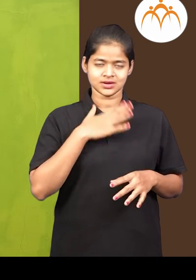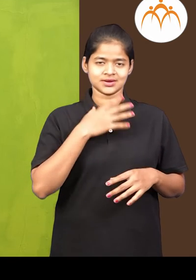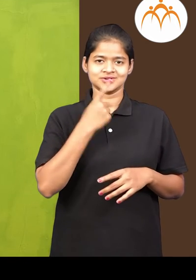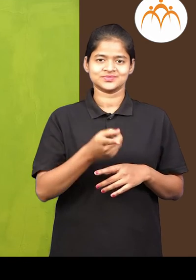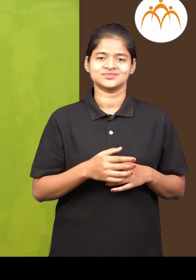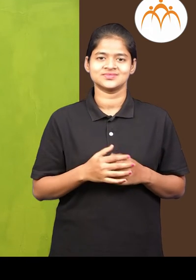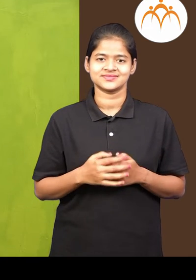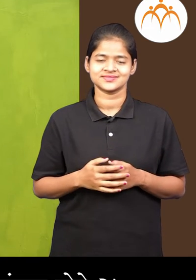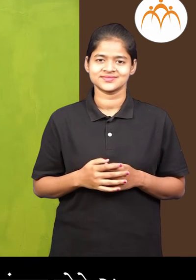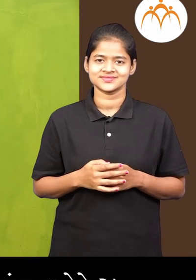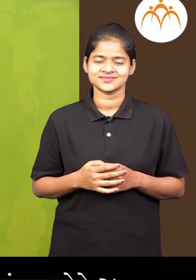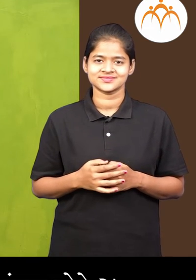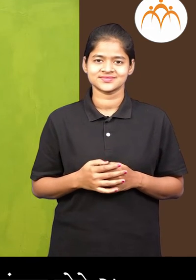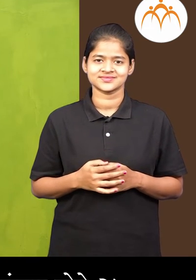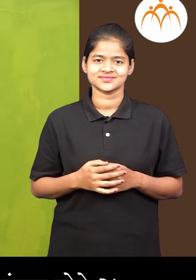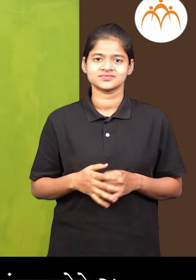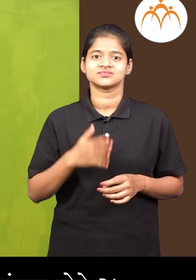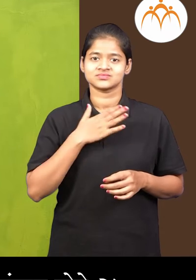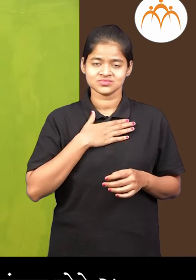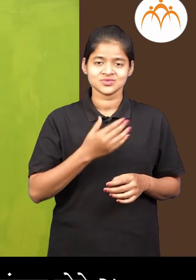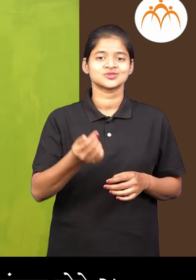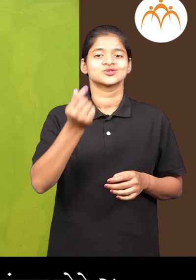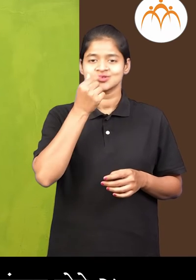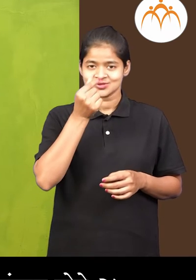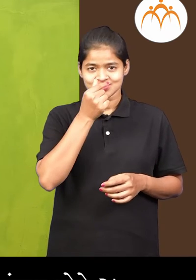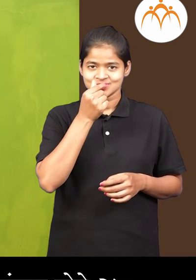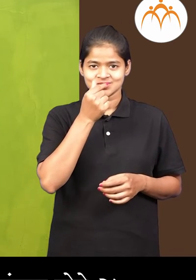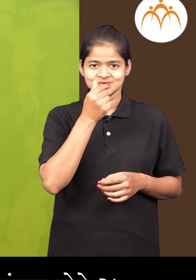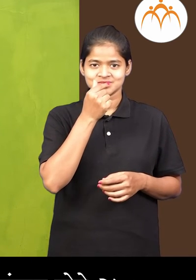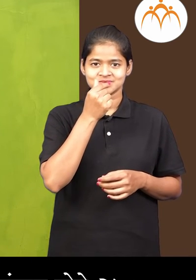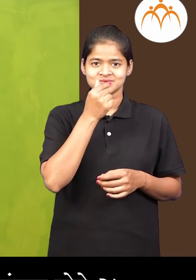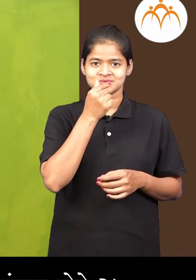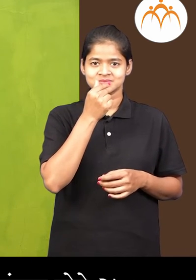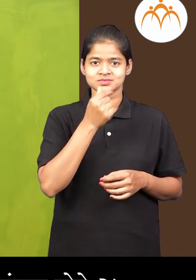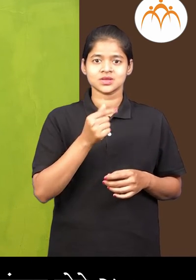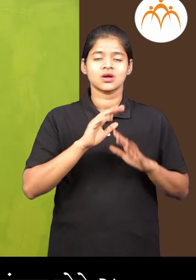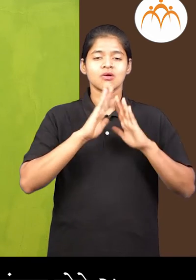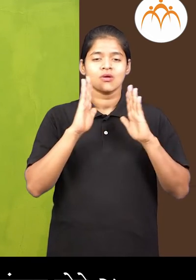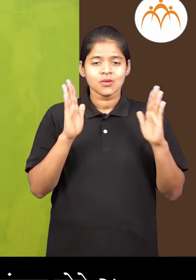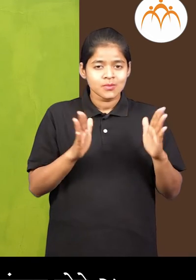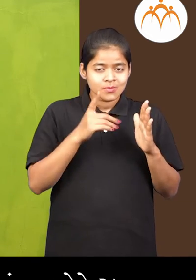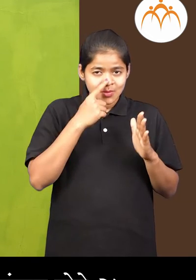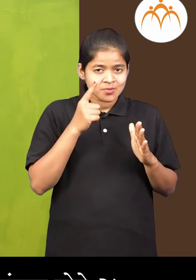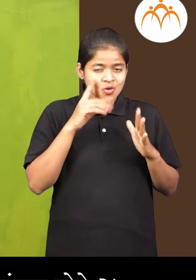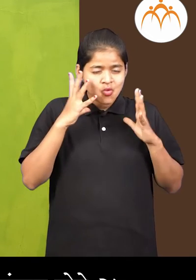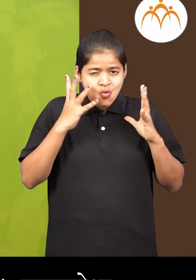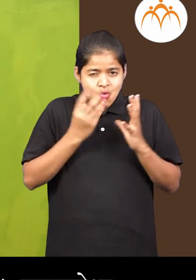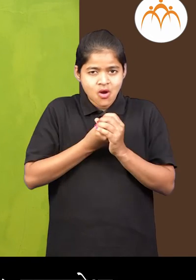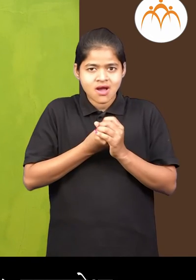सांग ते हे बग जेम्वा मी गोया एककत्र करते तेम्वा संख्या होते 35